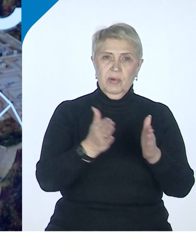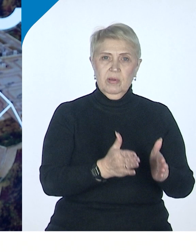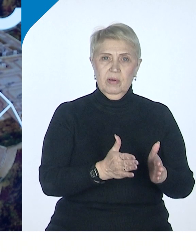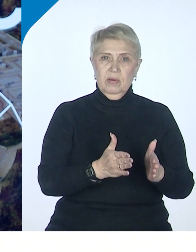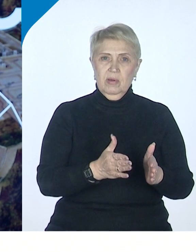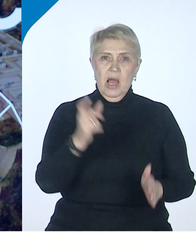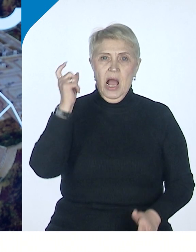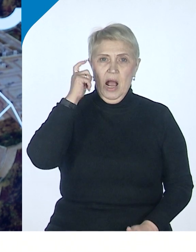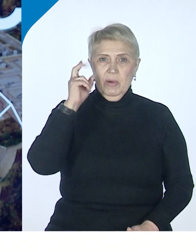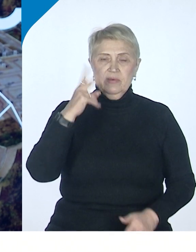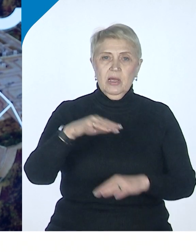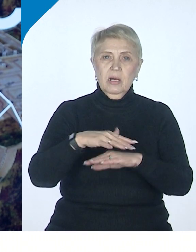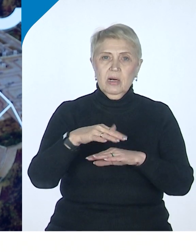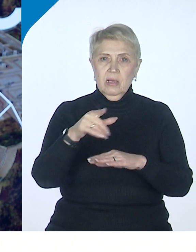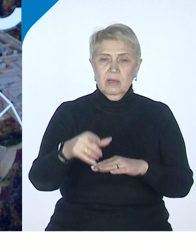Хабаровскому краю,